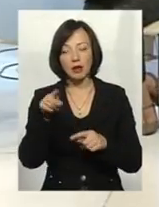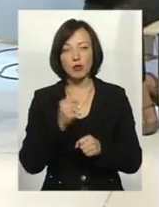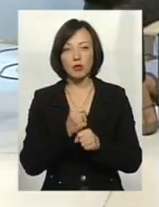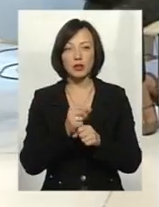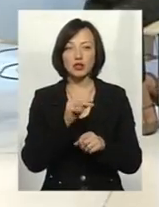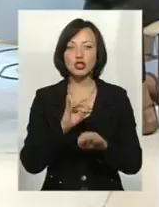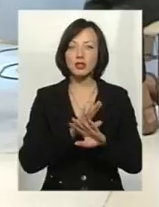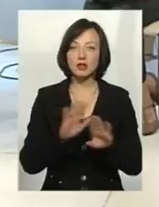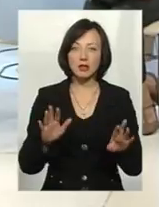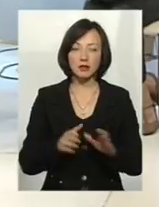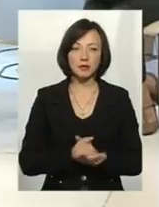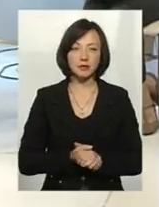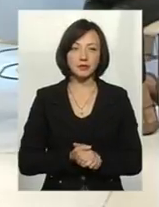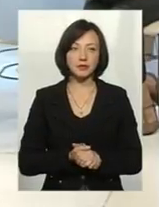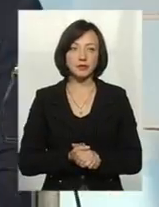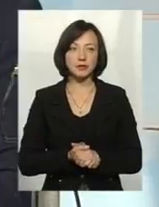чи ні? Як це вплине?